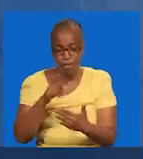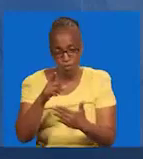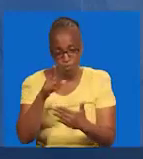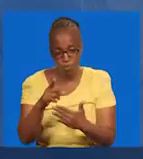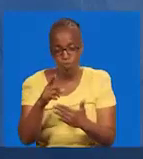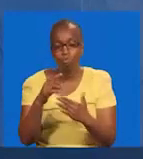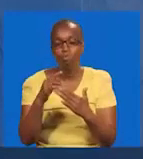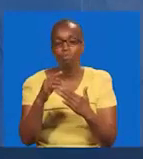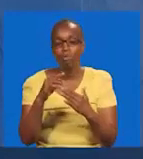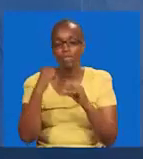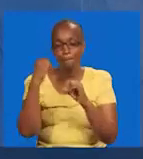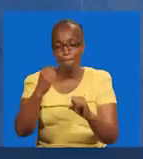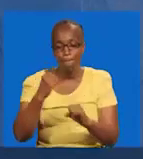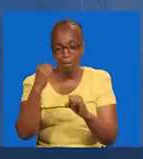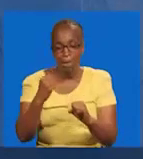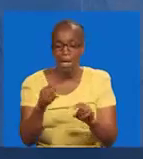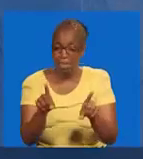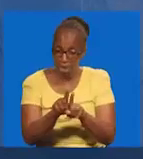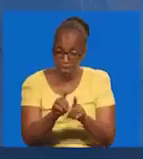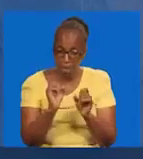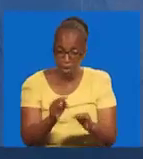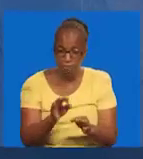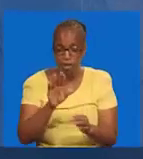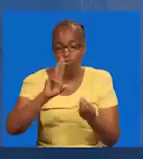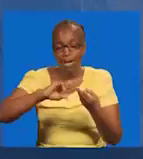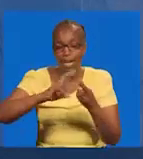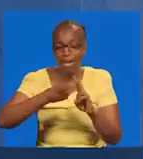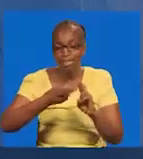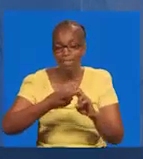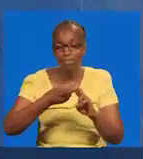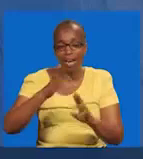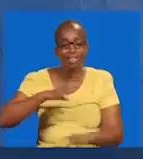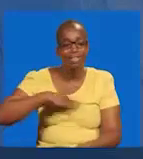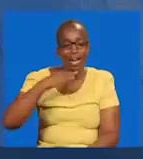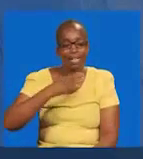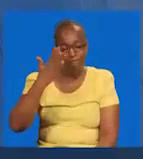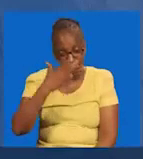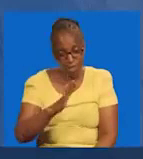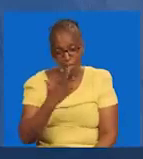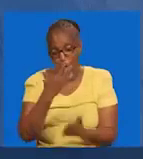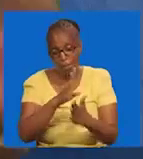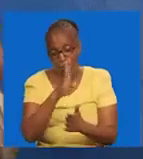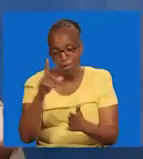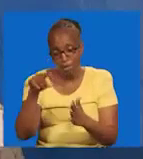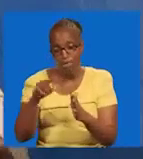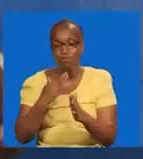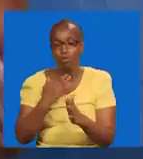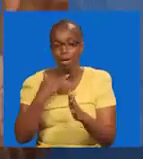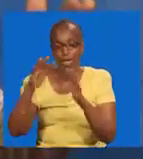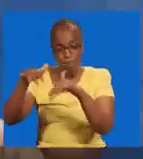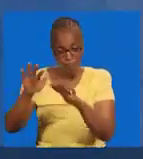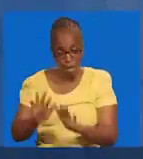indapo kuwa umeachwa na mpendwa wako. Hata unapo tarajia kuenda kumtisindikisha. Hata kama